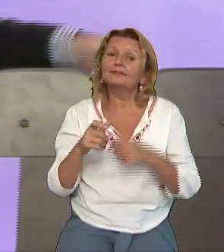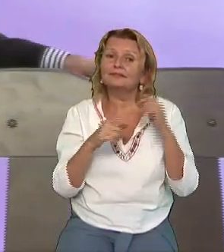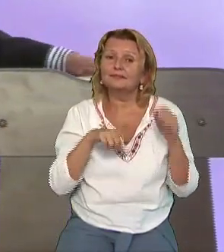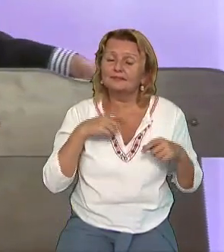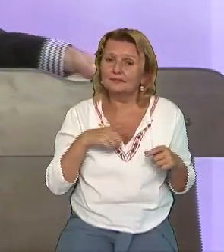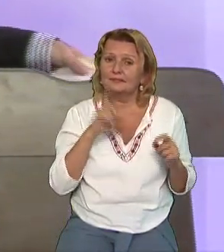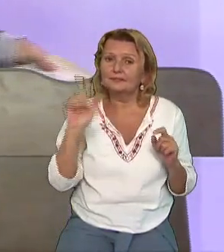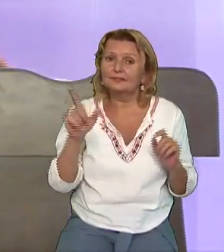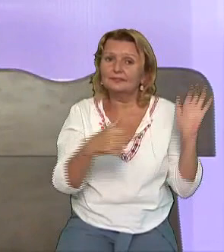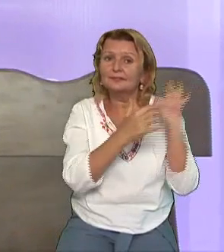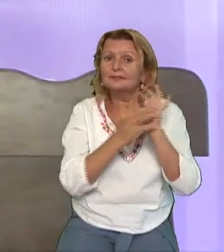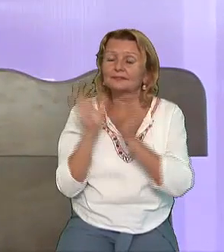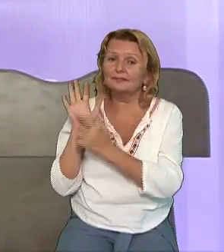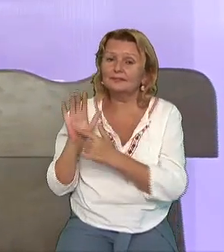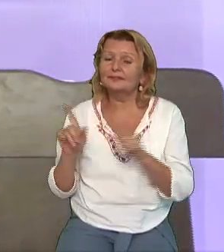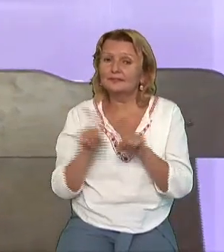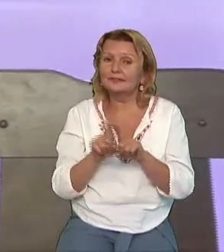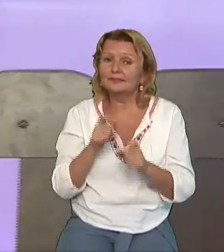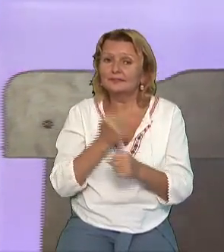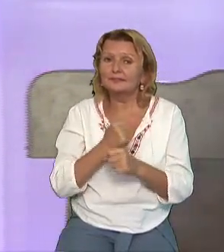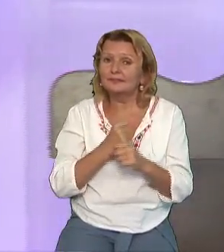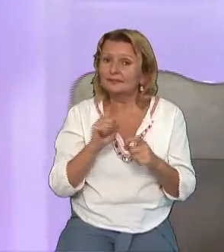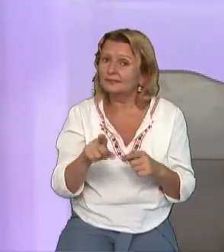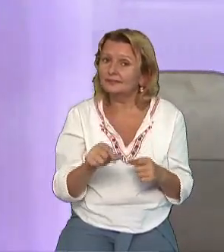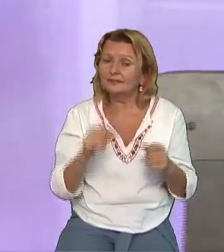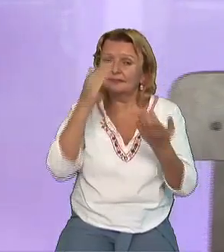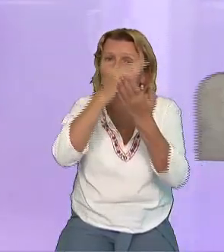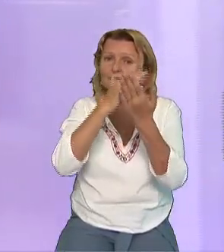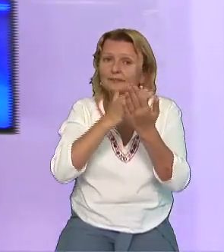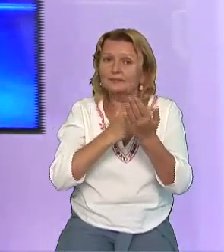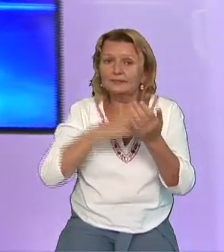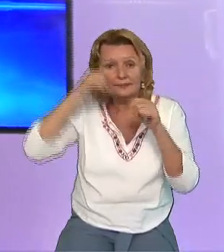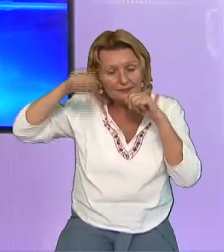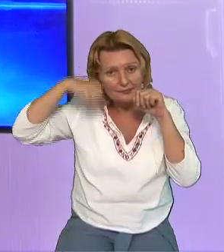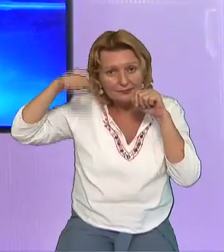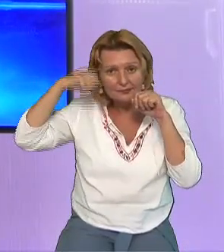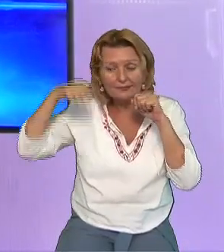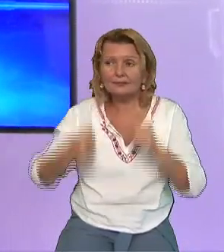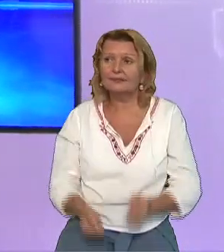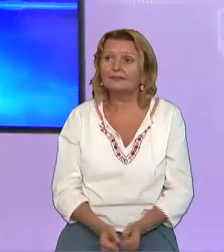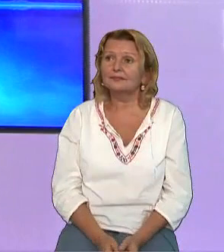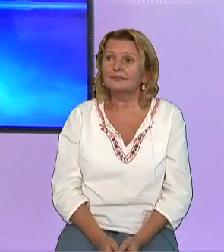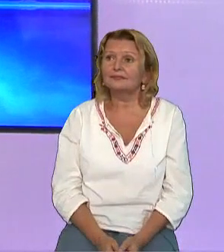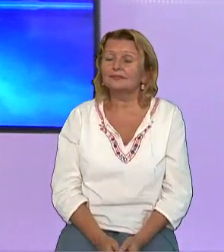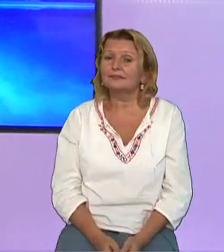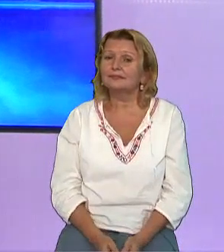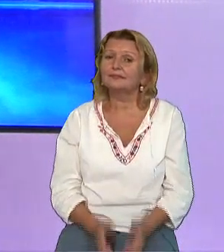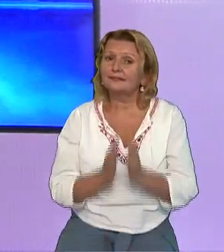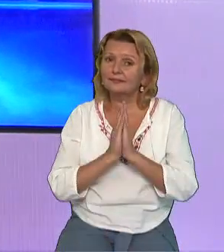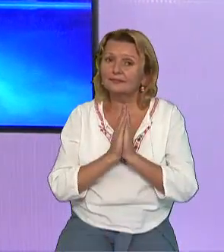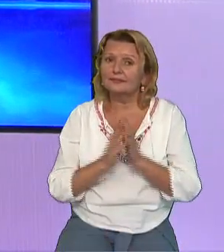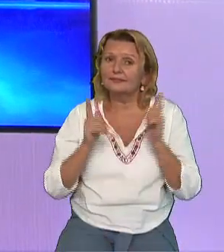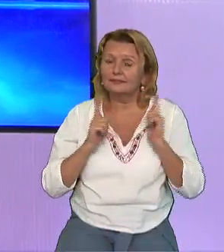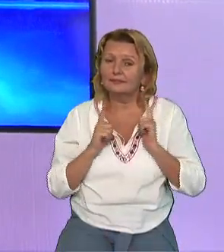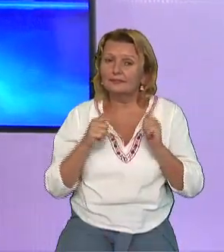Mă bucur din suflet pentru că ați ales să fiți cu noi. Unii dintre noastre, înfruntați o dihnă de amiază și rămâneți cu noi. Mă bucur